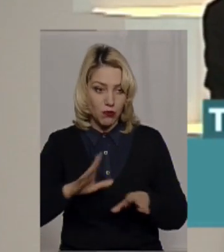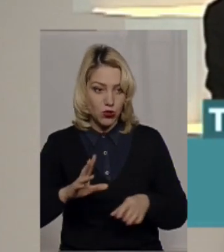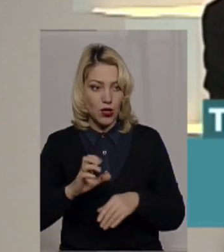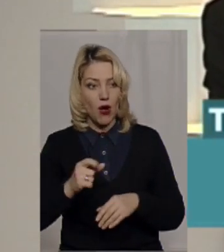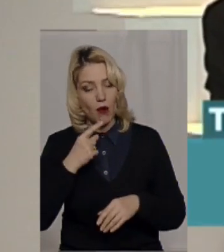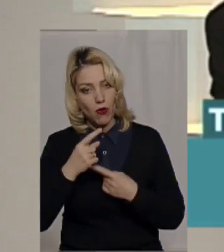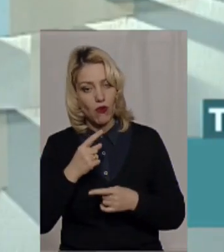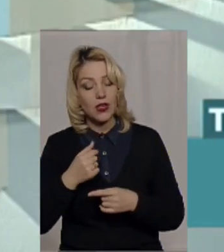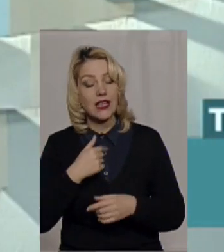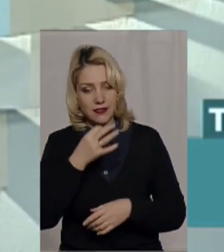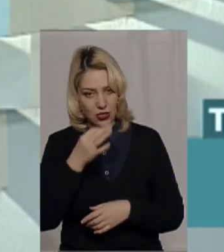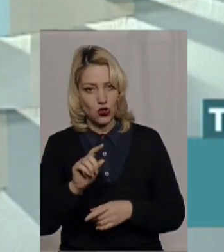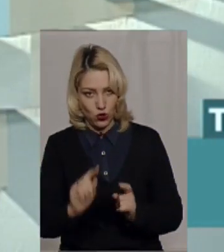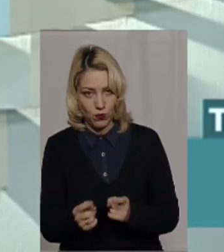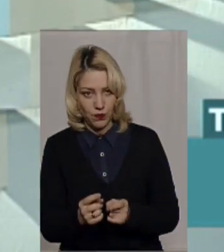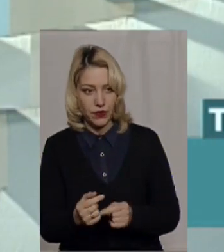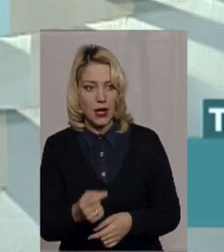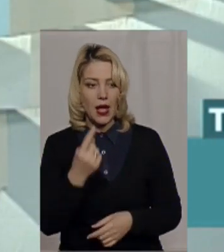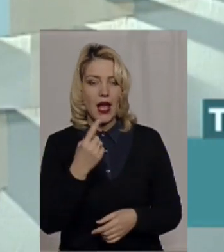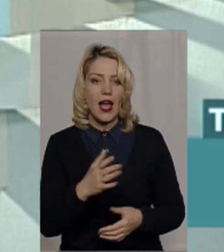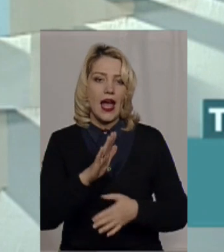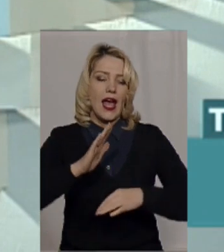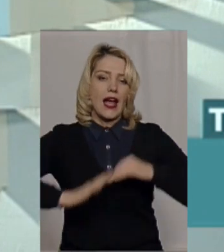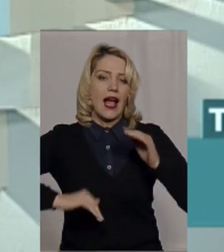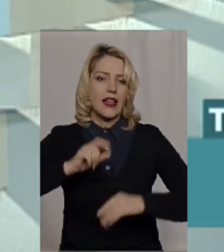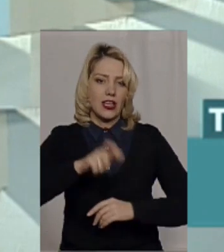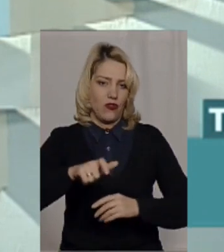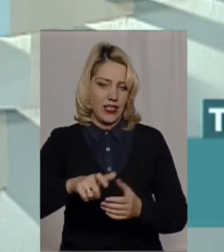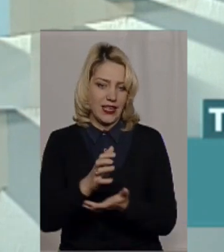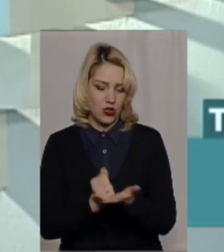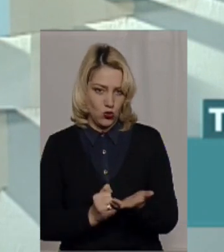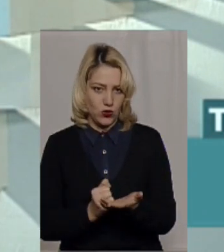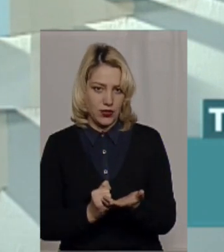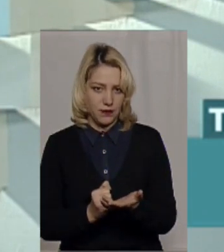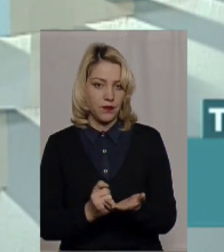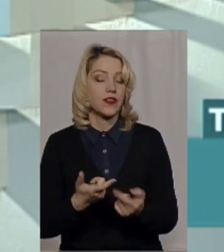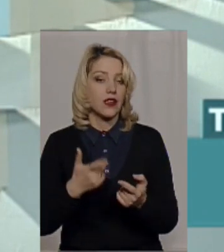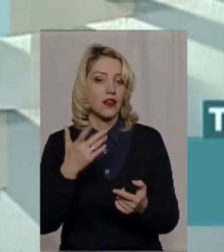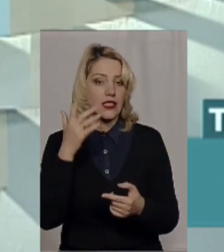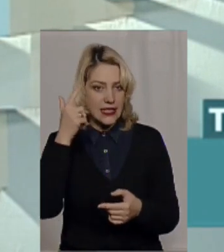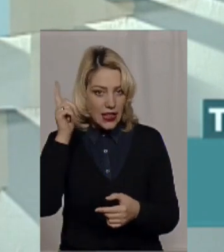поговоримо про скажу чому. Перш за все, це кадровий ресурс, кадровий потенціал. Ви знаєте,